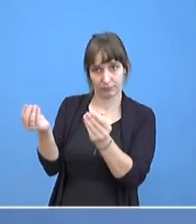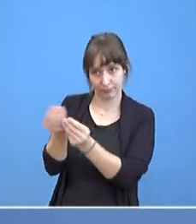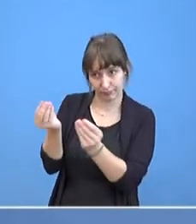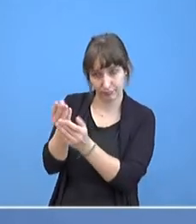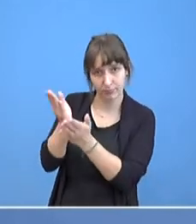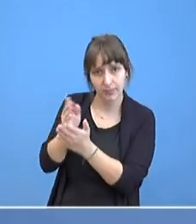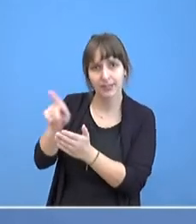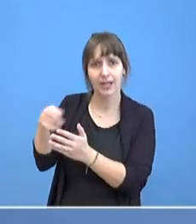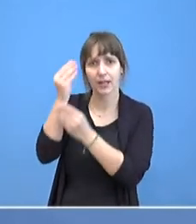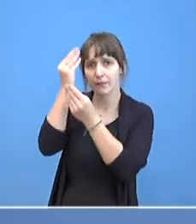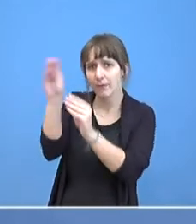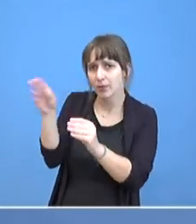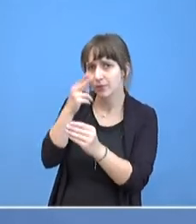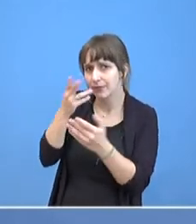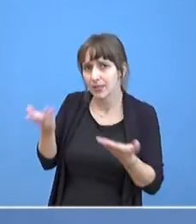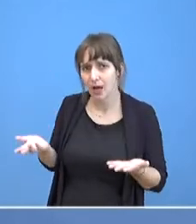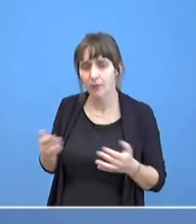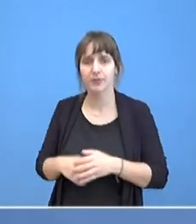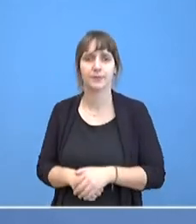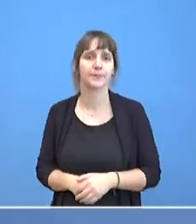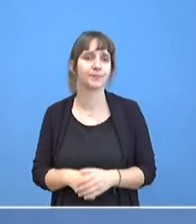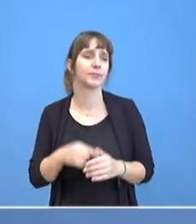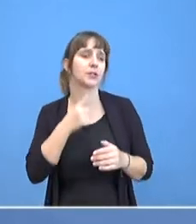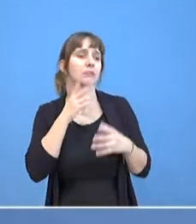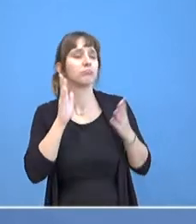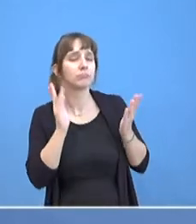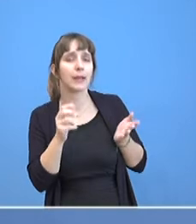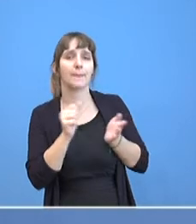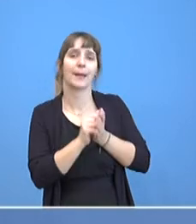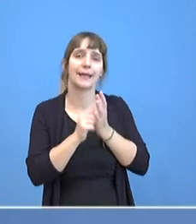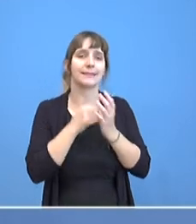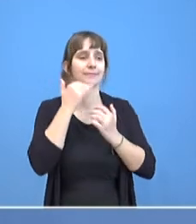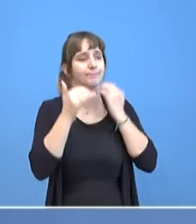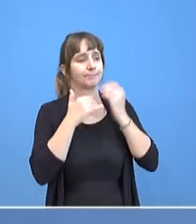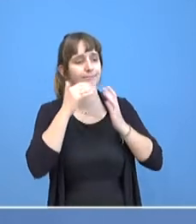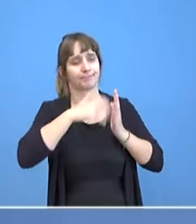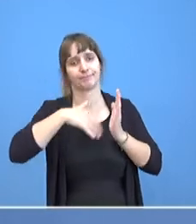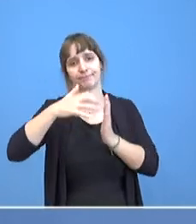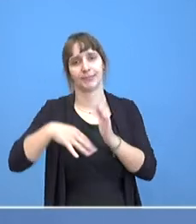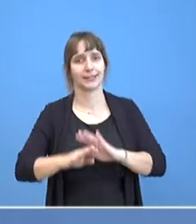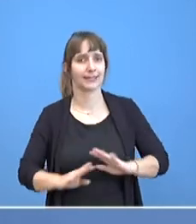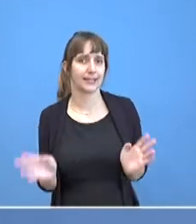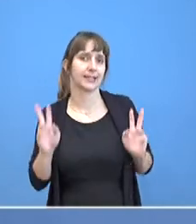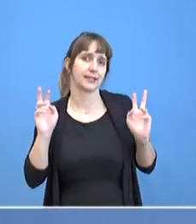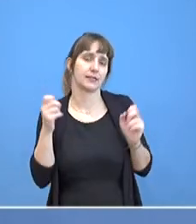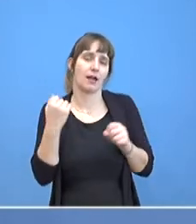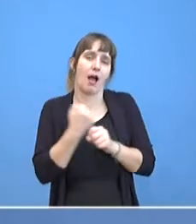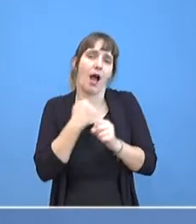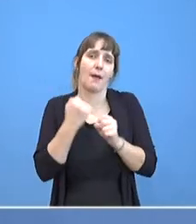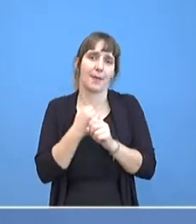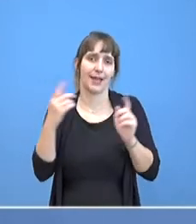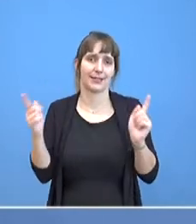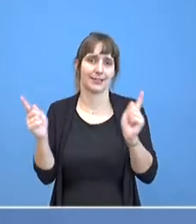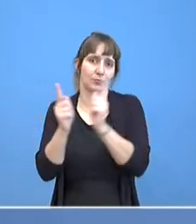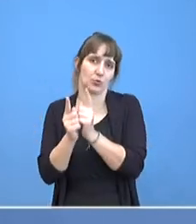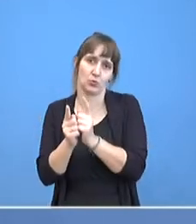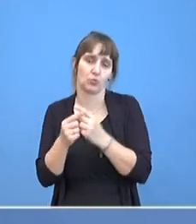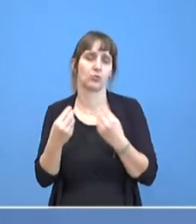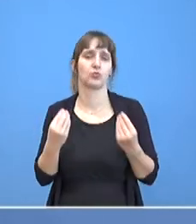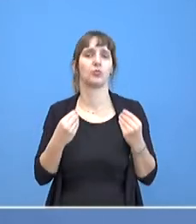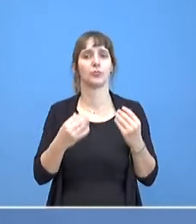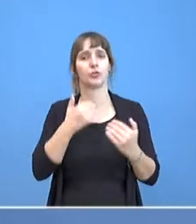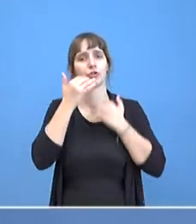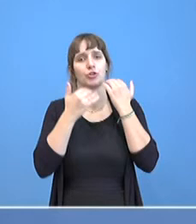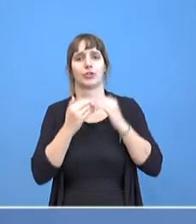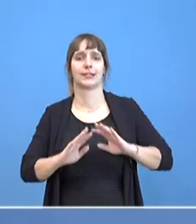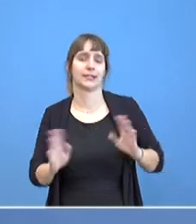Also nicht im Sinne von Pressestatements. Das ist ein Arbeitsbesuch. Da ist das auch gar nicht üblich. Ich kann Ihnen